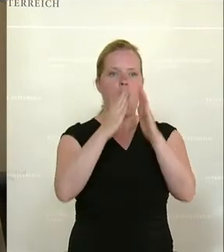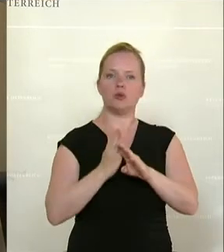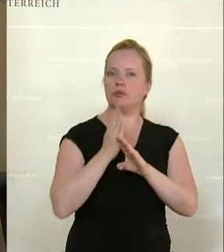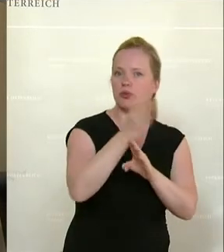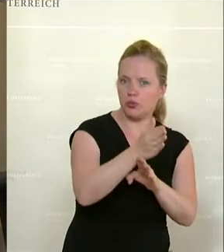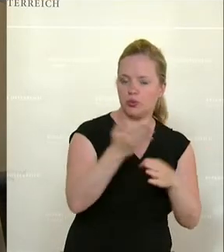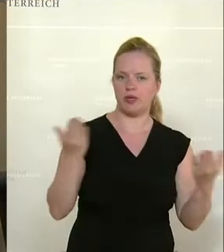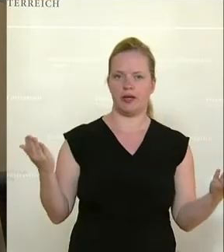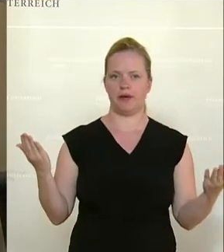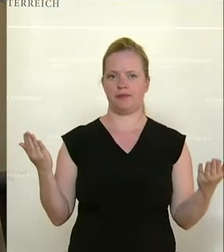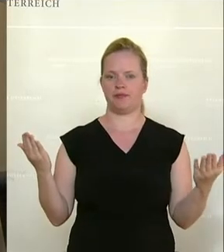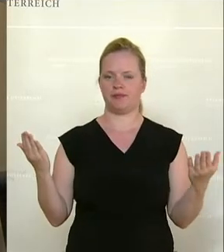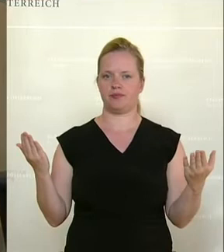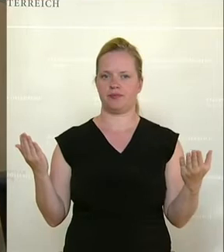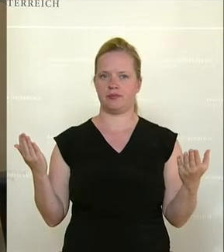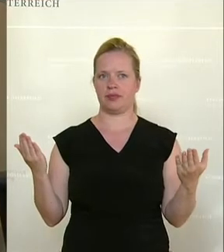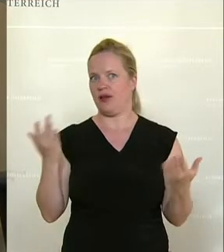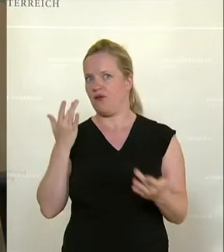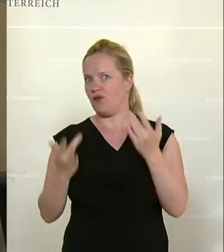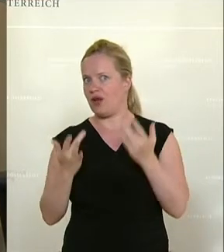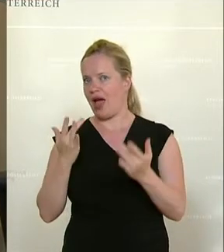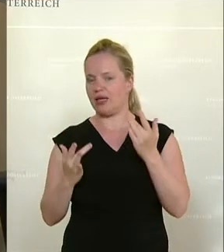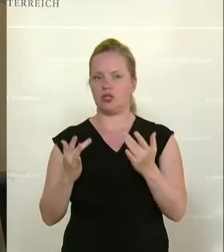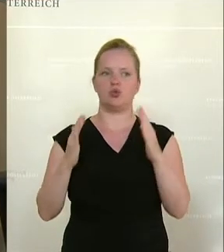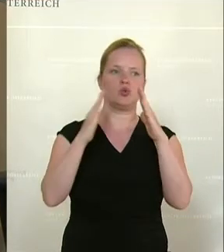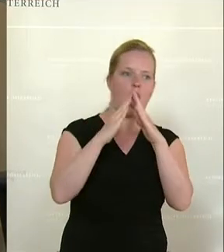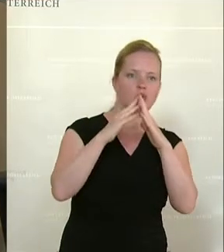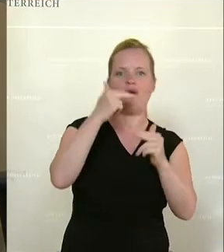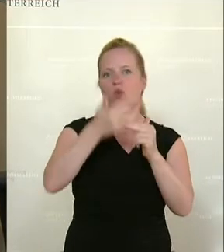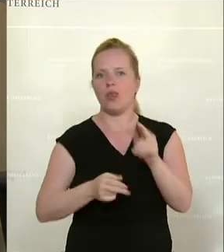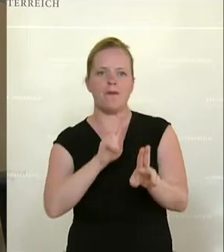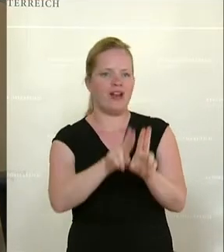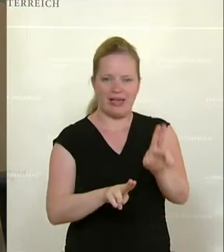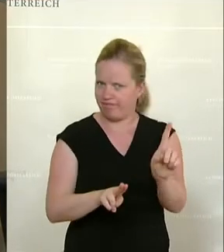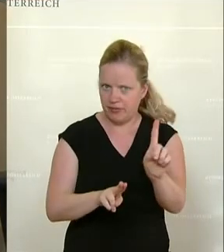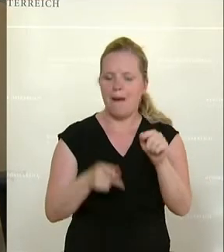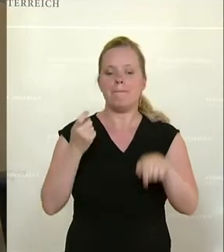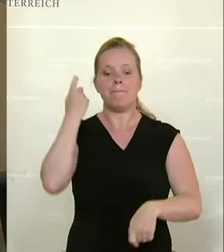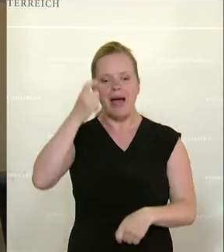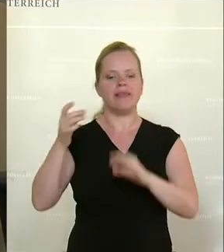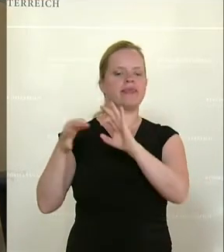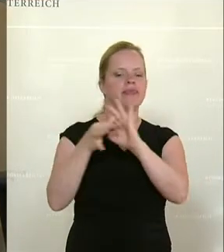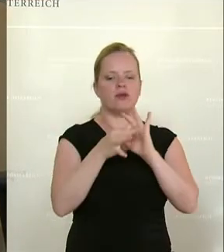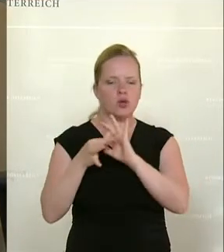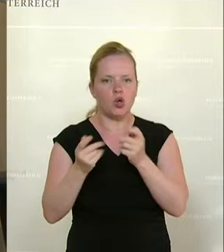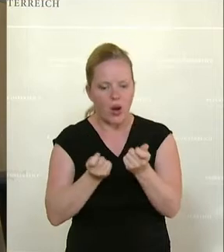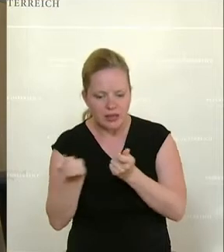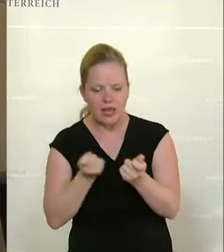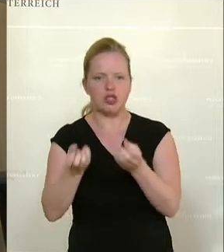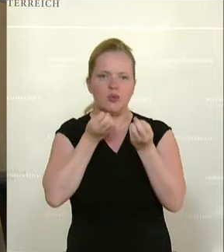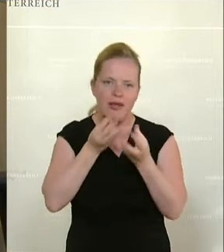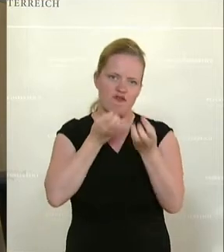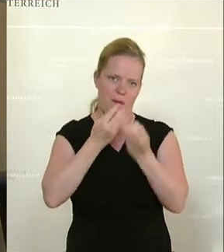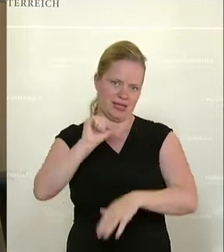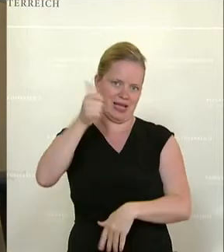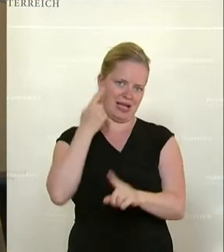vielleicht zu Hause Wunden gepflegt werden, sondern da geht es um eine Koordination und eine Information in erster Linie. Das heißt,